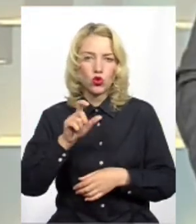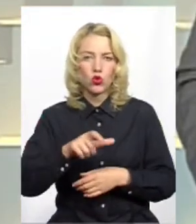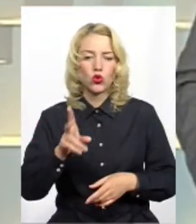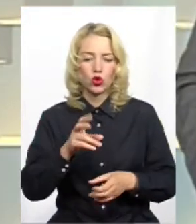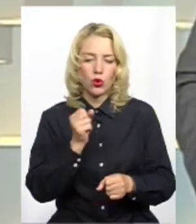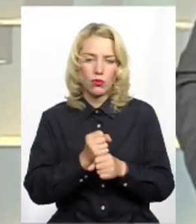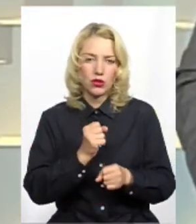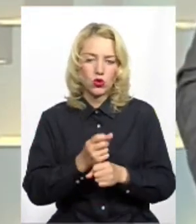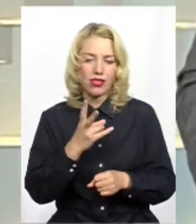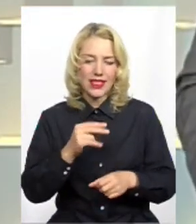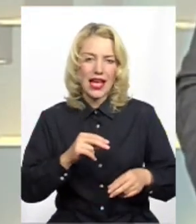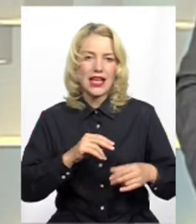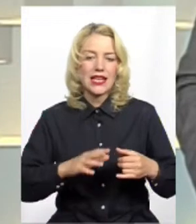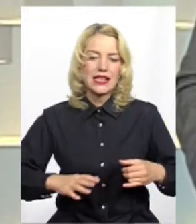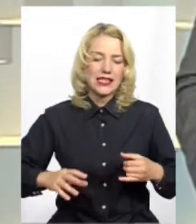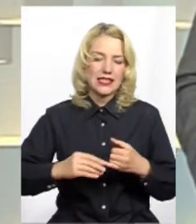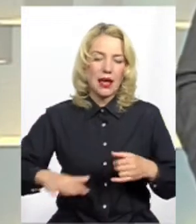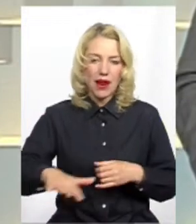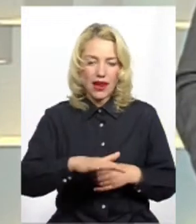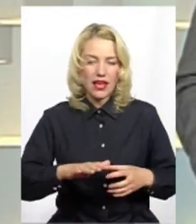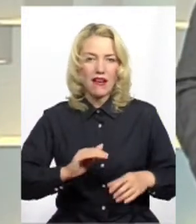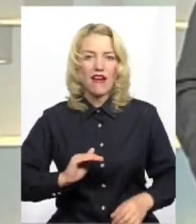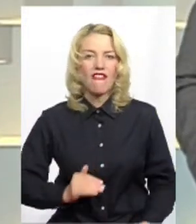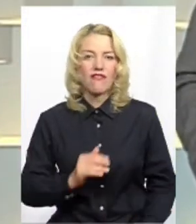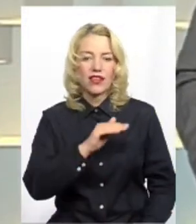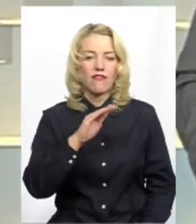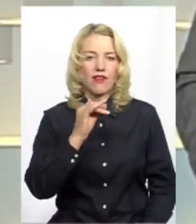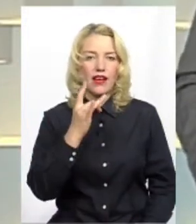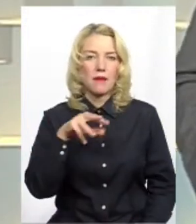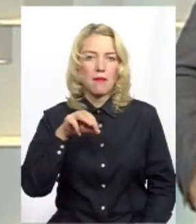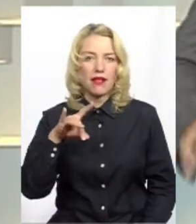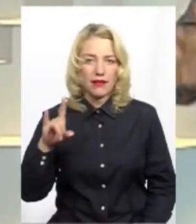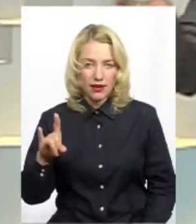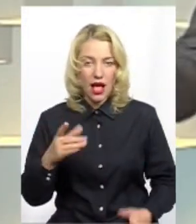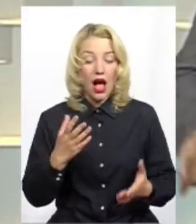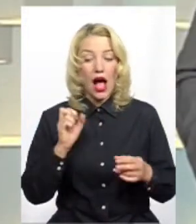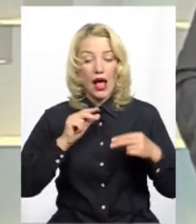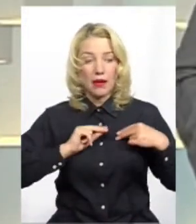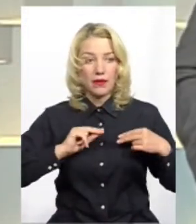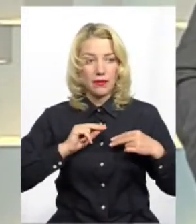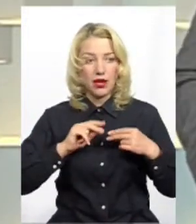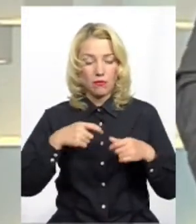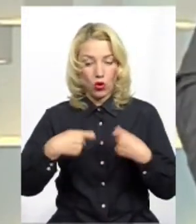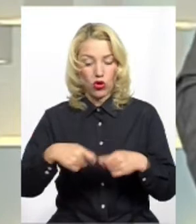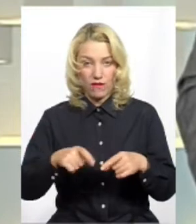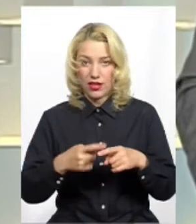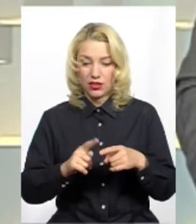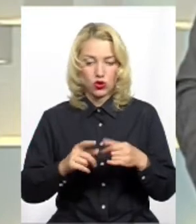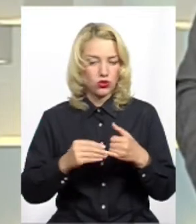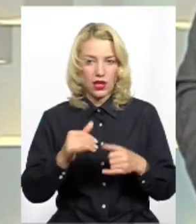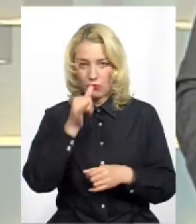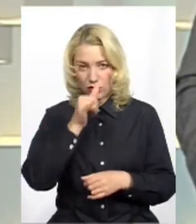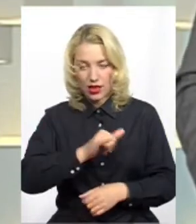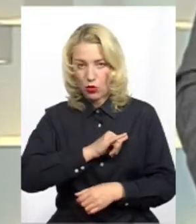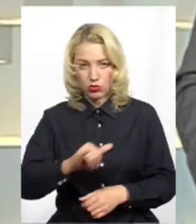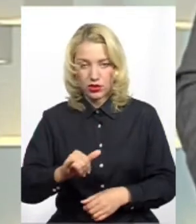працюють на землі, фермери. Але торгувати землею, особливо, як сьогодні пробують зробити такий ринок відкритий, це недопустимо. Що стосується